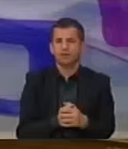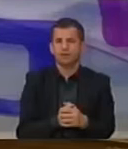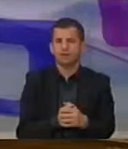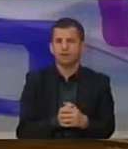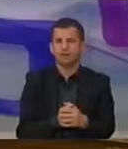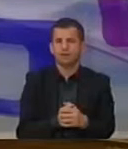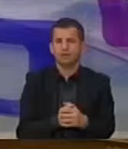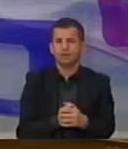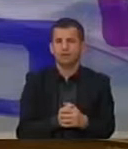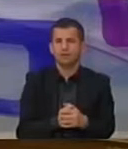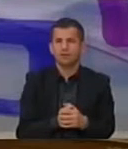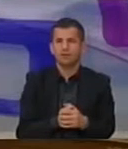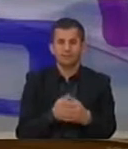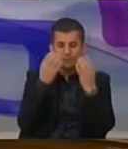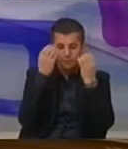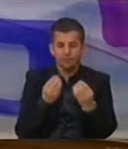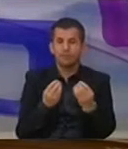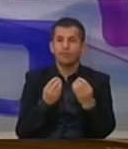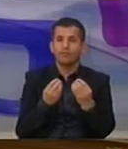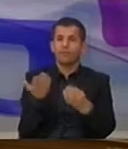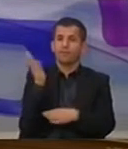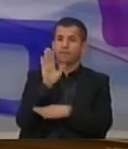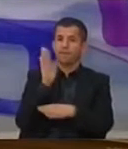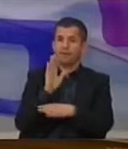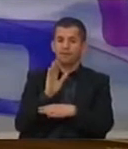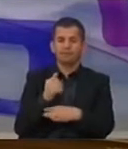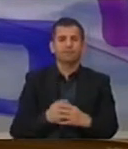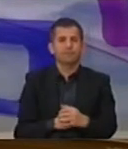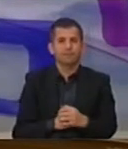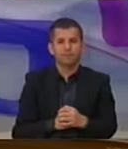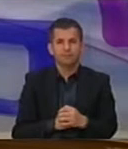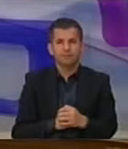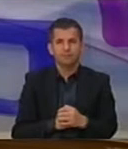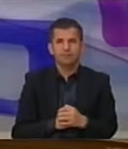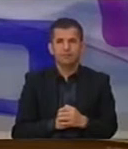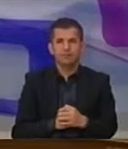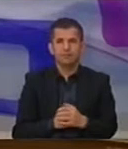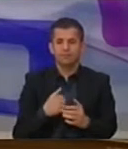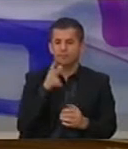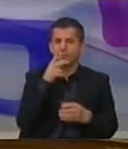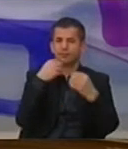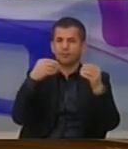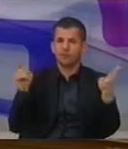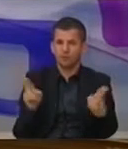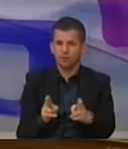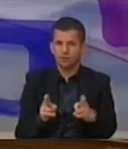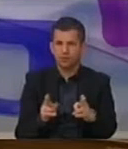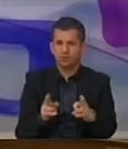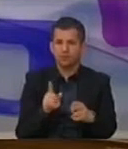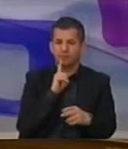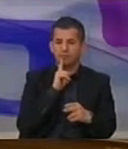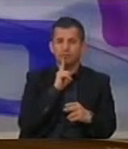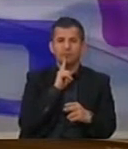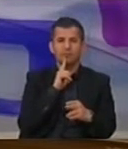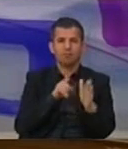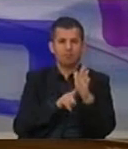Zëti kryetarë, ndëruar deputetun dhe të dhe një paracitje të shkurë të rëtë njëave kërësore